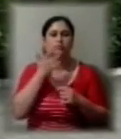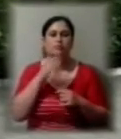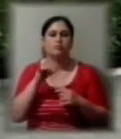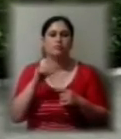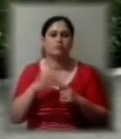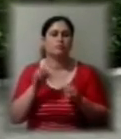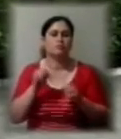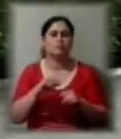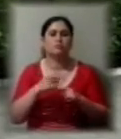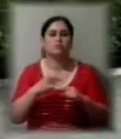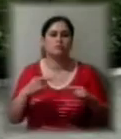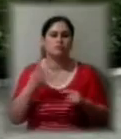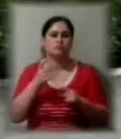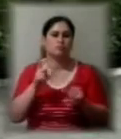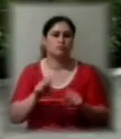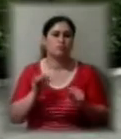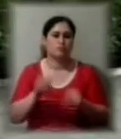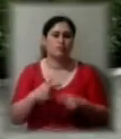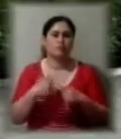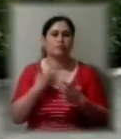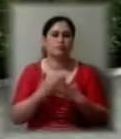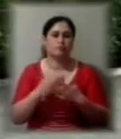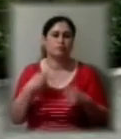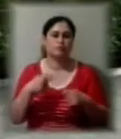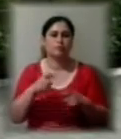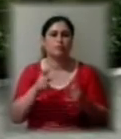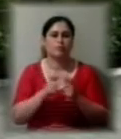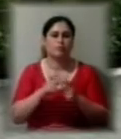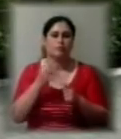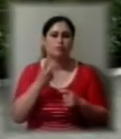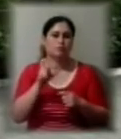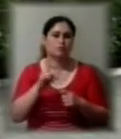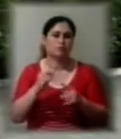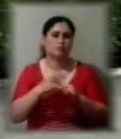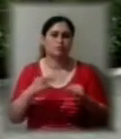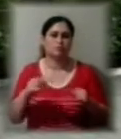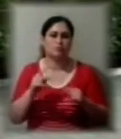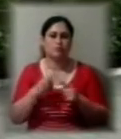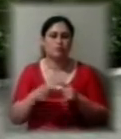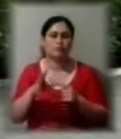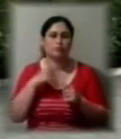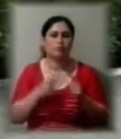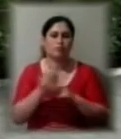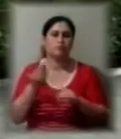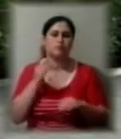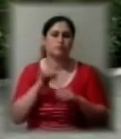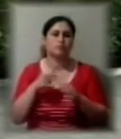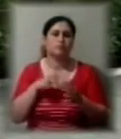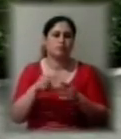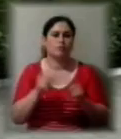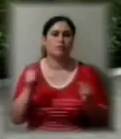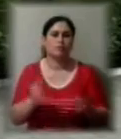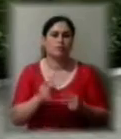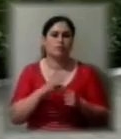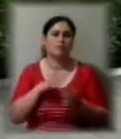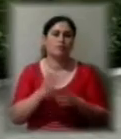чотири людини сидіти. Ми, наприклад, продавали квитки по дві людини за столиком, тому що ми почали раніше, ніж вийшло це обмеження було зняти. Але будемо